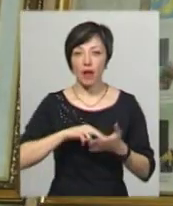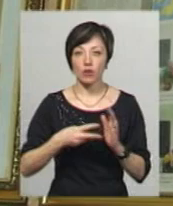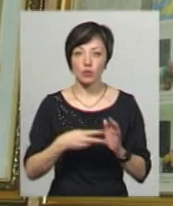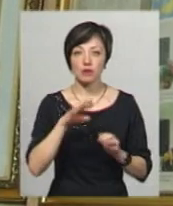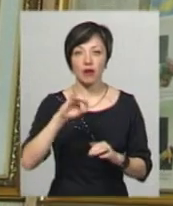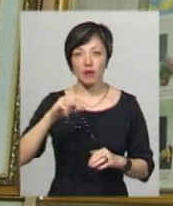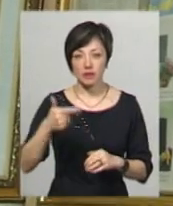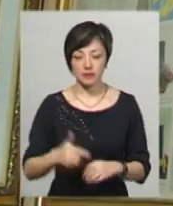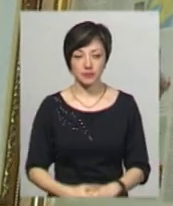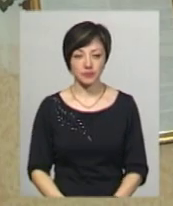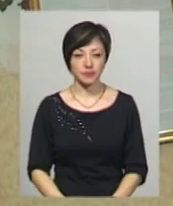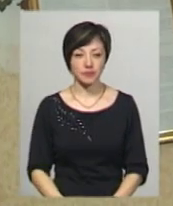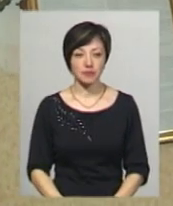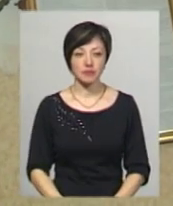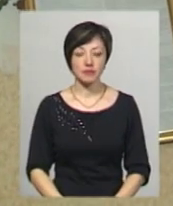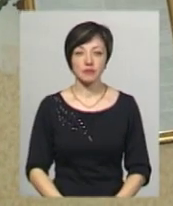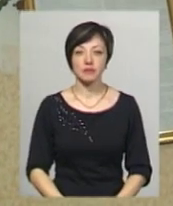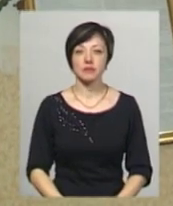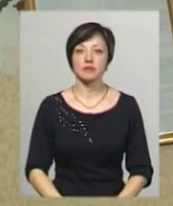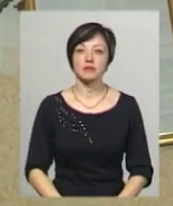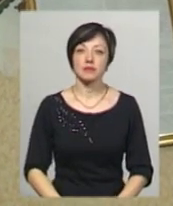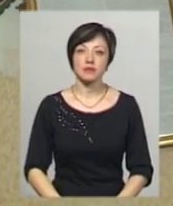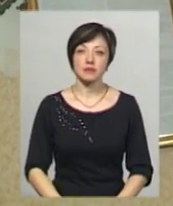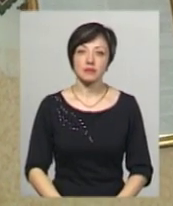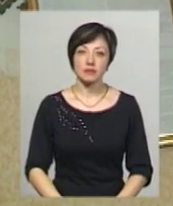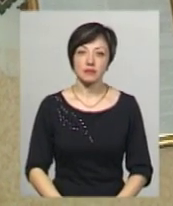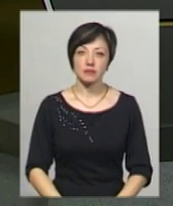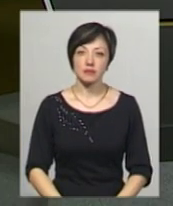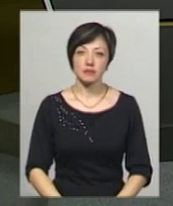у травні. Анастасія Олексюк, Іван Мовчан, новини Поділля, центр.